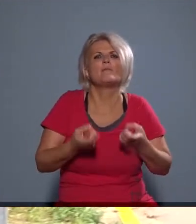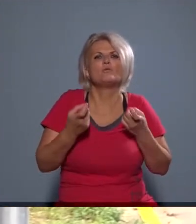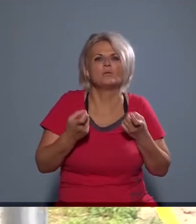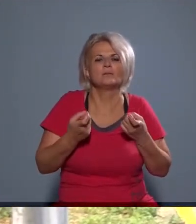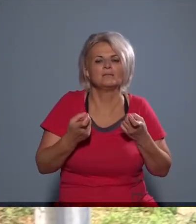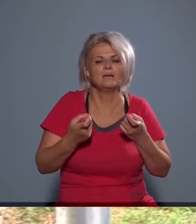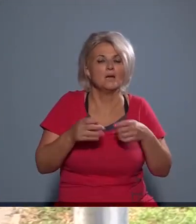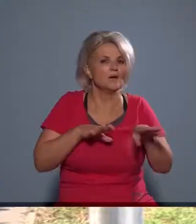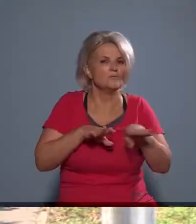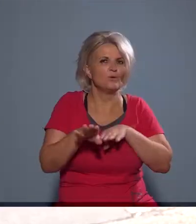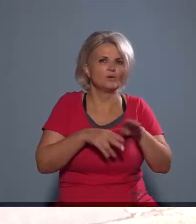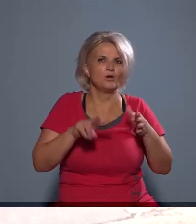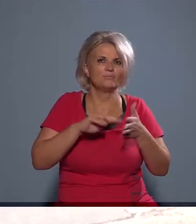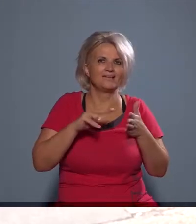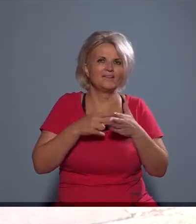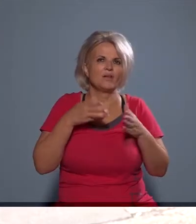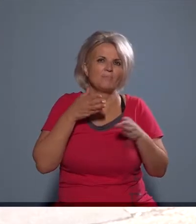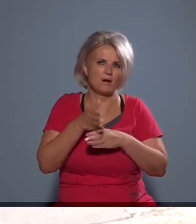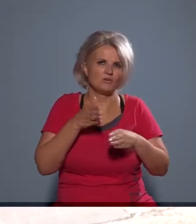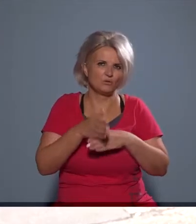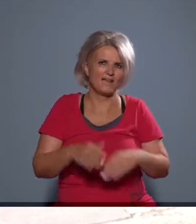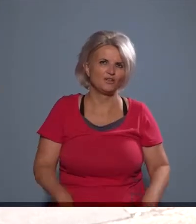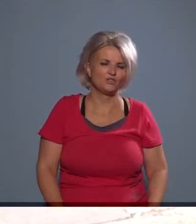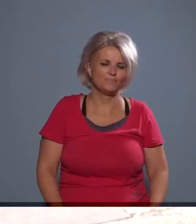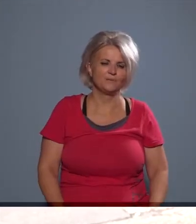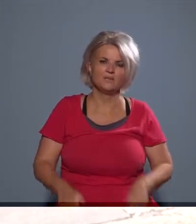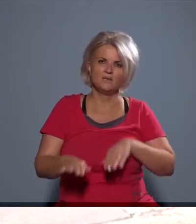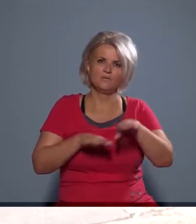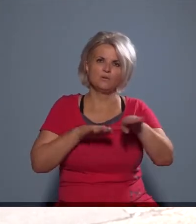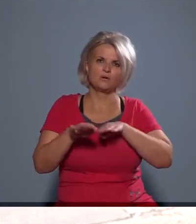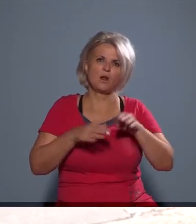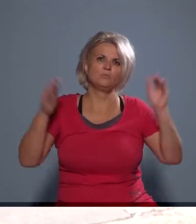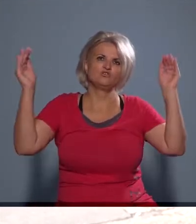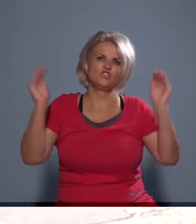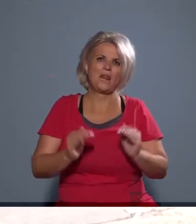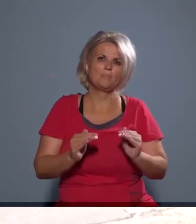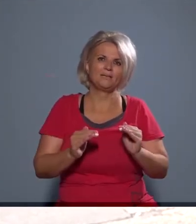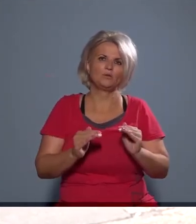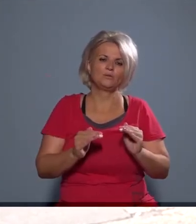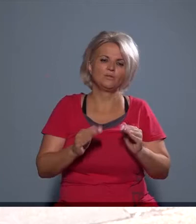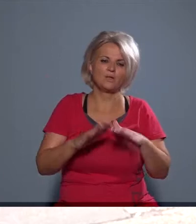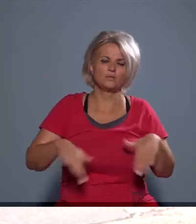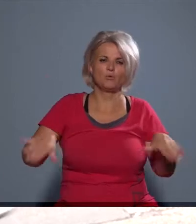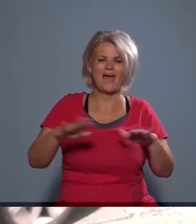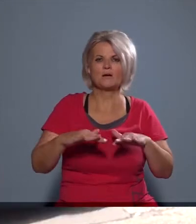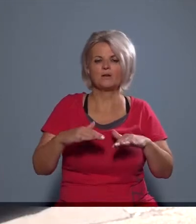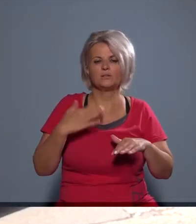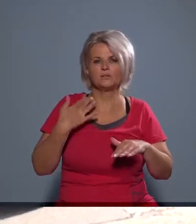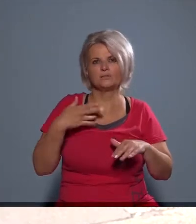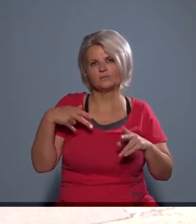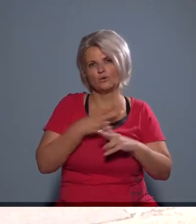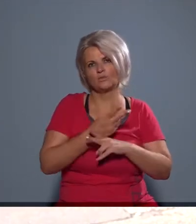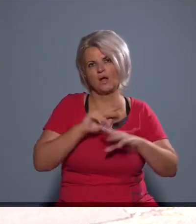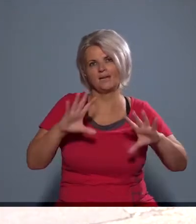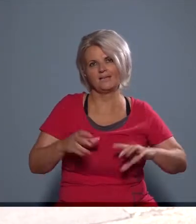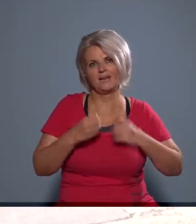Az megint csak egy forgalomtechnikai beavatkozás késre. Ugye itt forgalomcsilapított zónákat szoktak